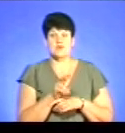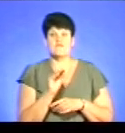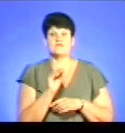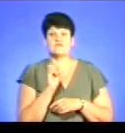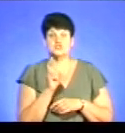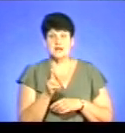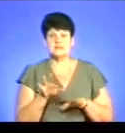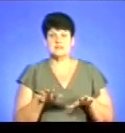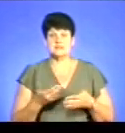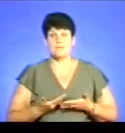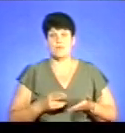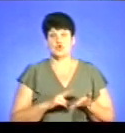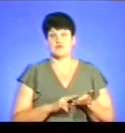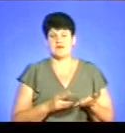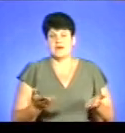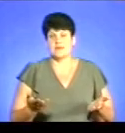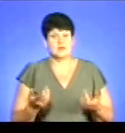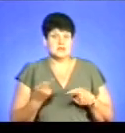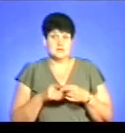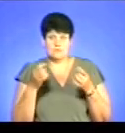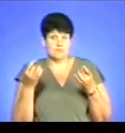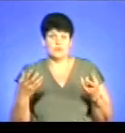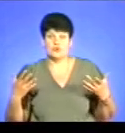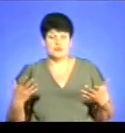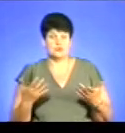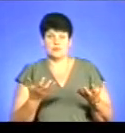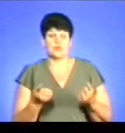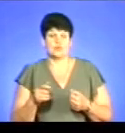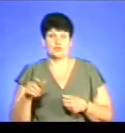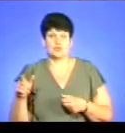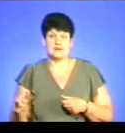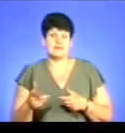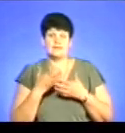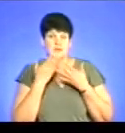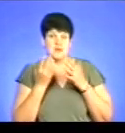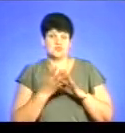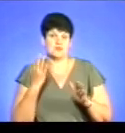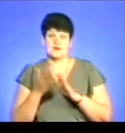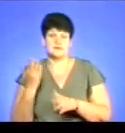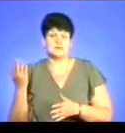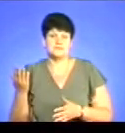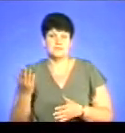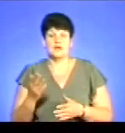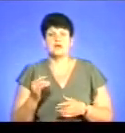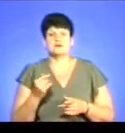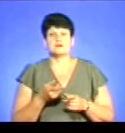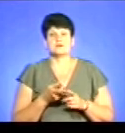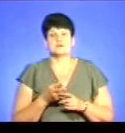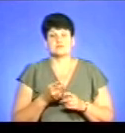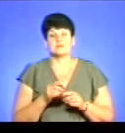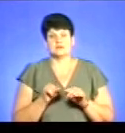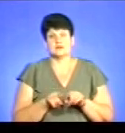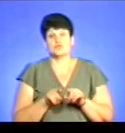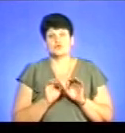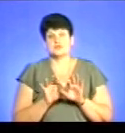Це значно спростило прийом громадян і вдалося уникнути черг. І разом з тим, звичайно, роз